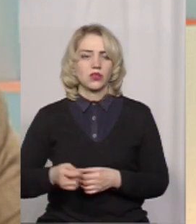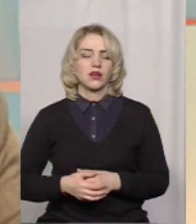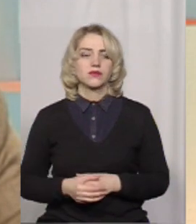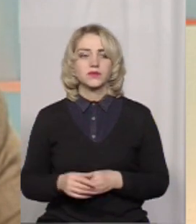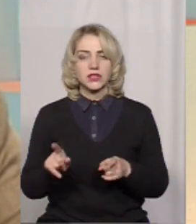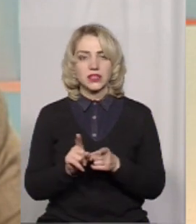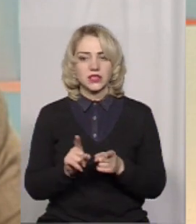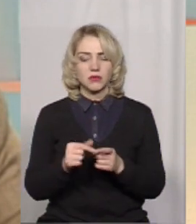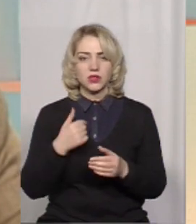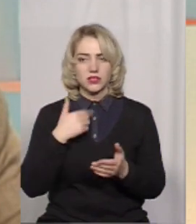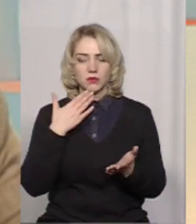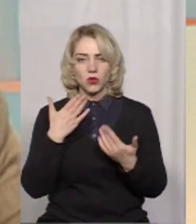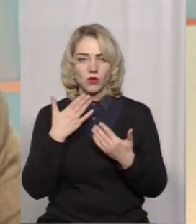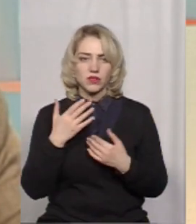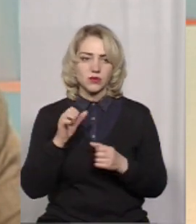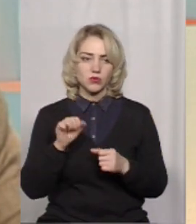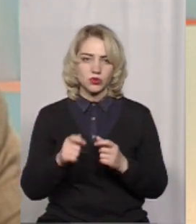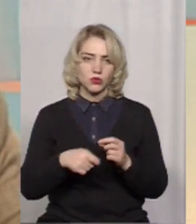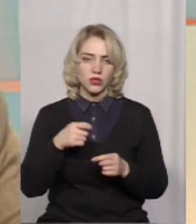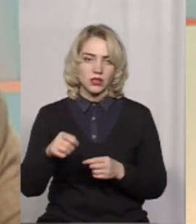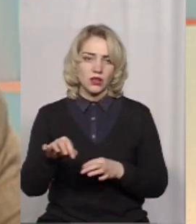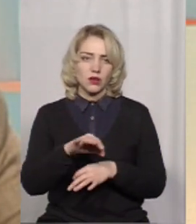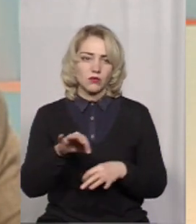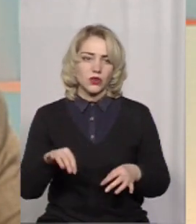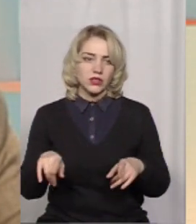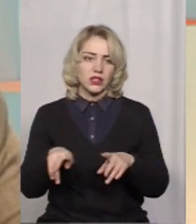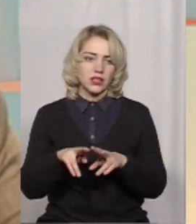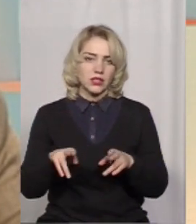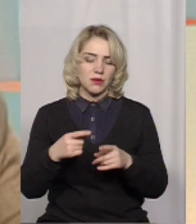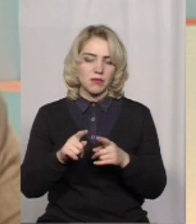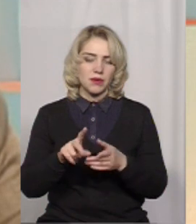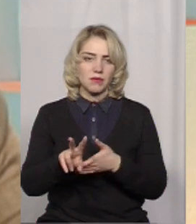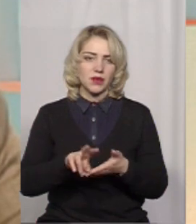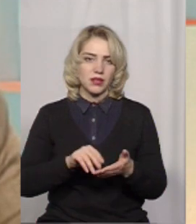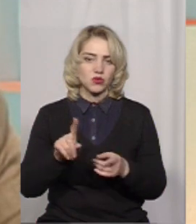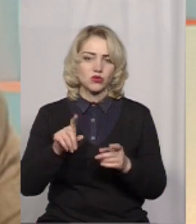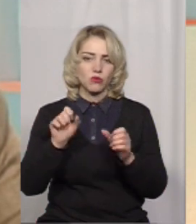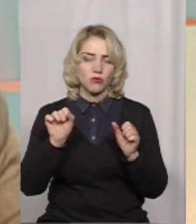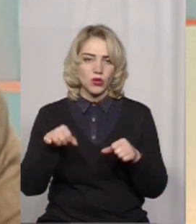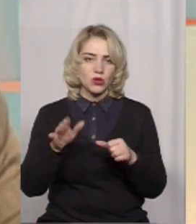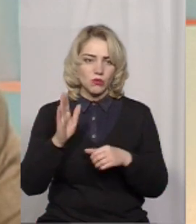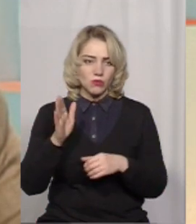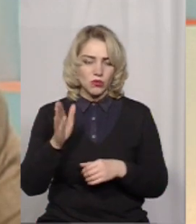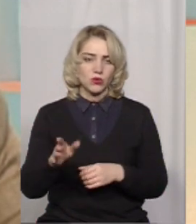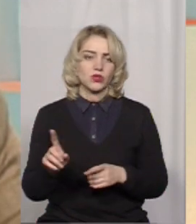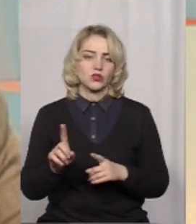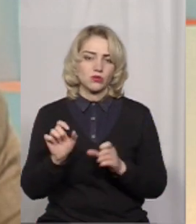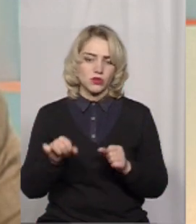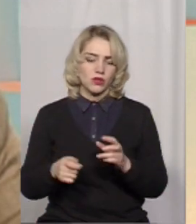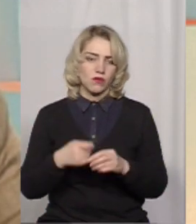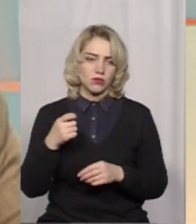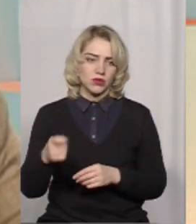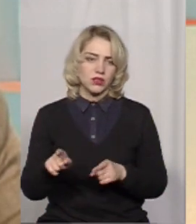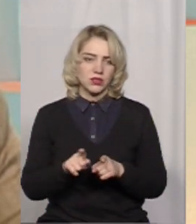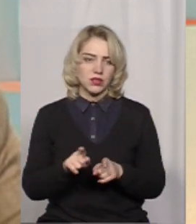Так само, наприклад, я спілкувався, планують подати проєкт. Це так пару прикладів, що можливо буде, що можливо подати.